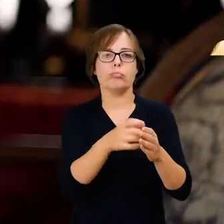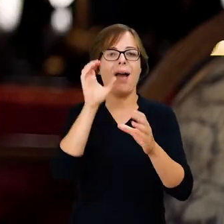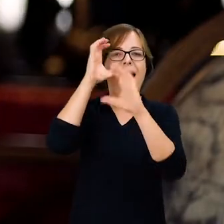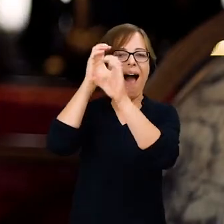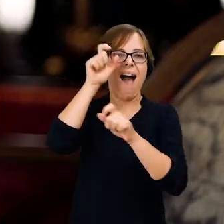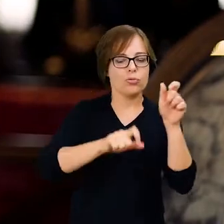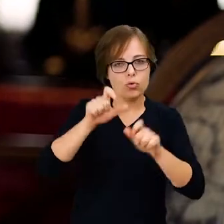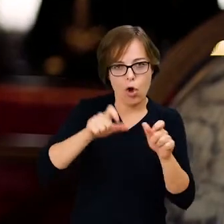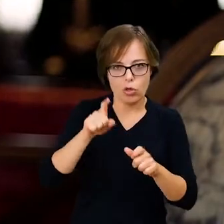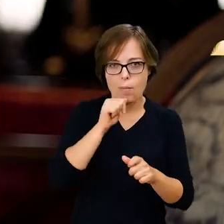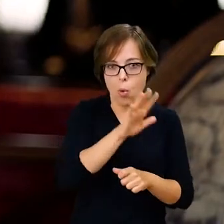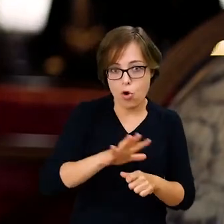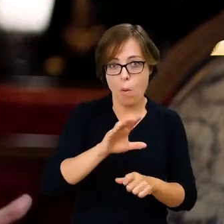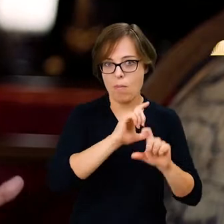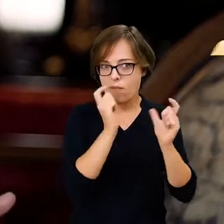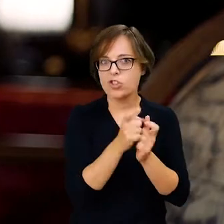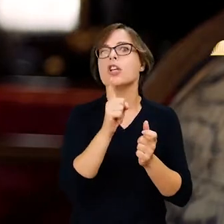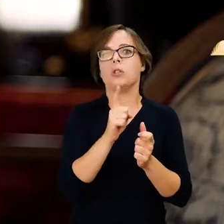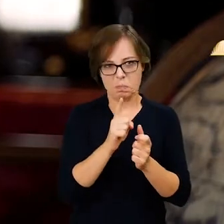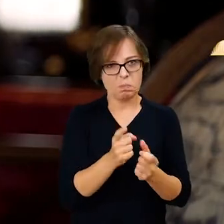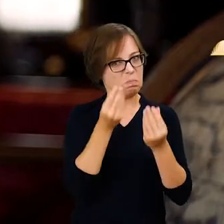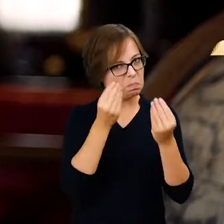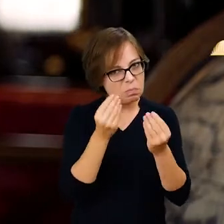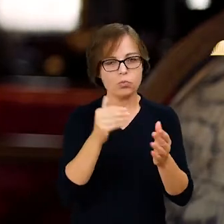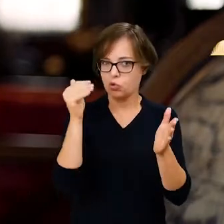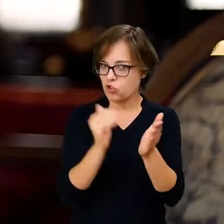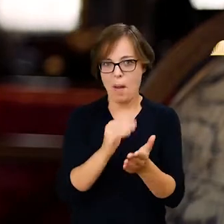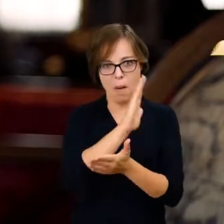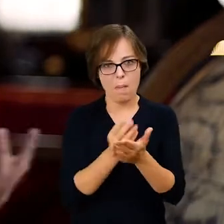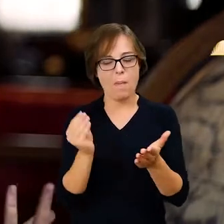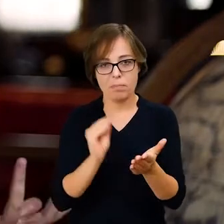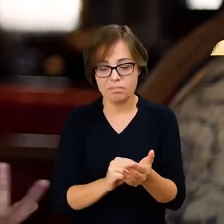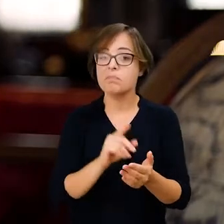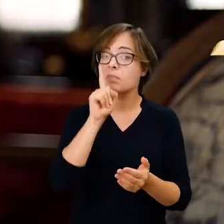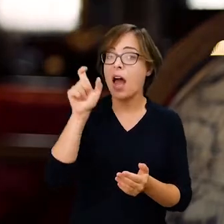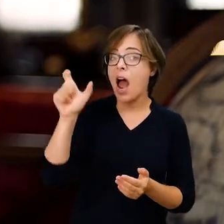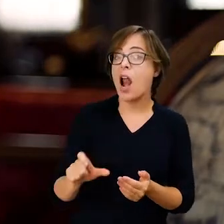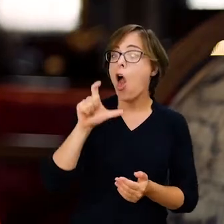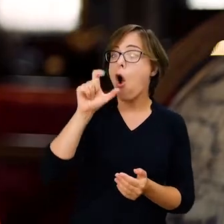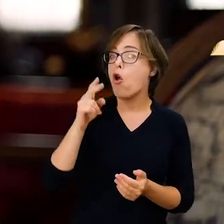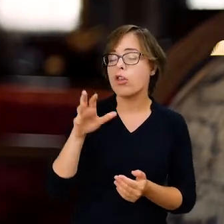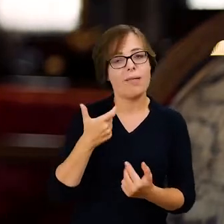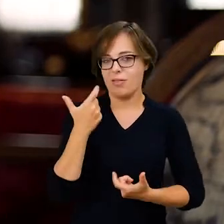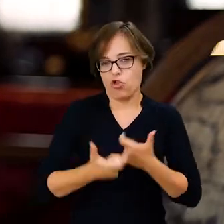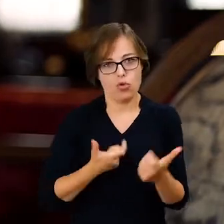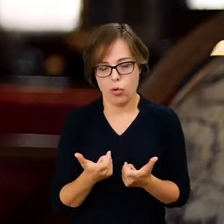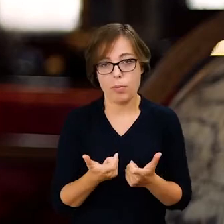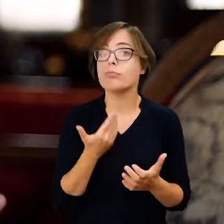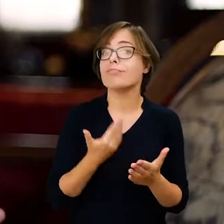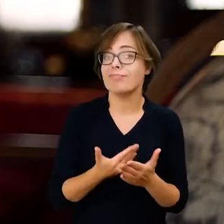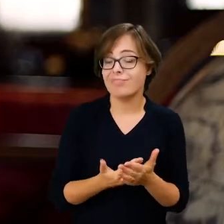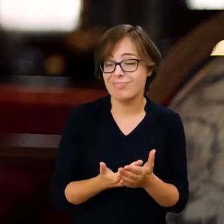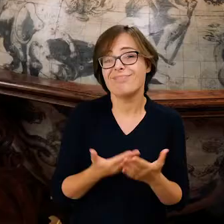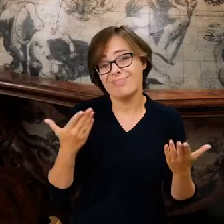odkrycie za coś fantastycznego, że należy to już nanieść na mapy. Jednak nie uczynił tego koronelni. Z bardzo prostego powodu. Miał już